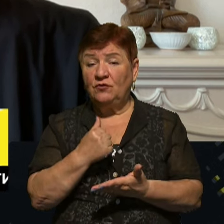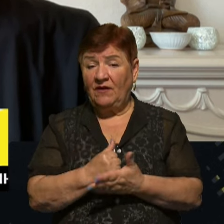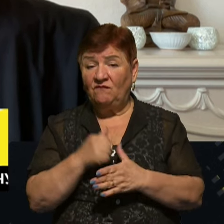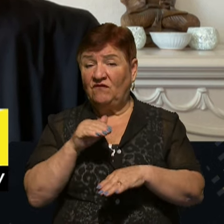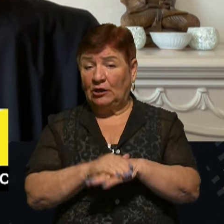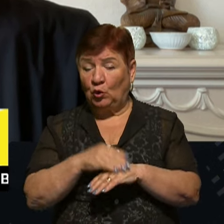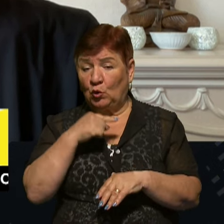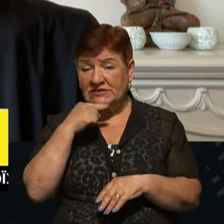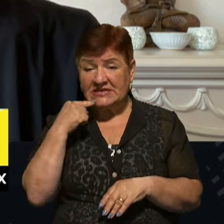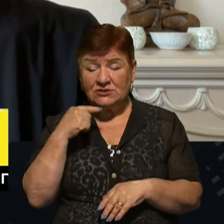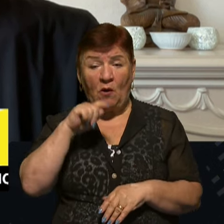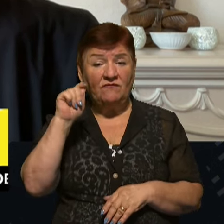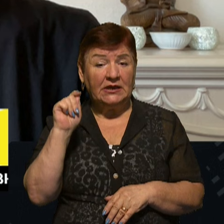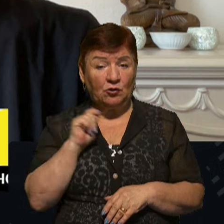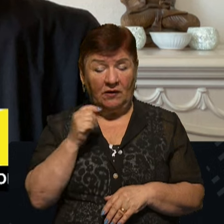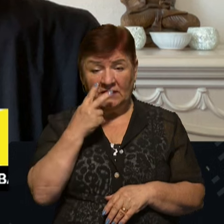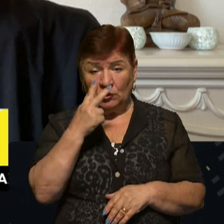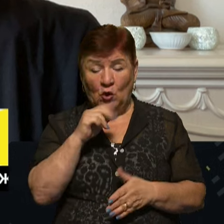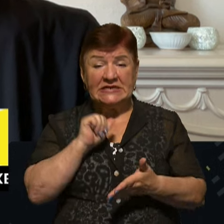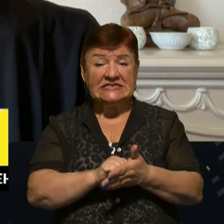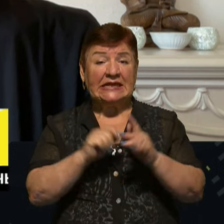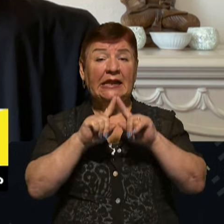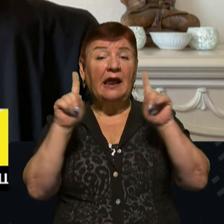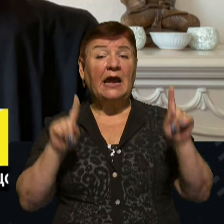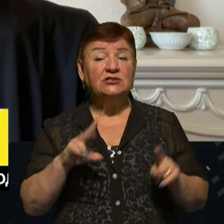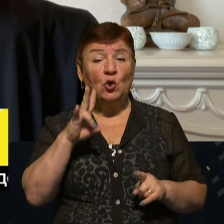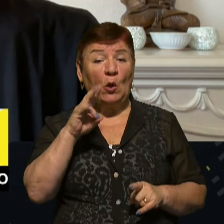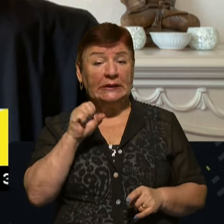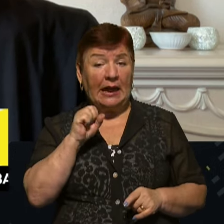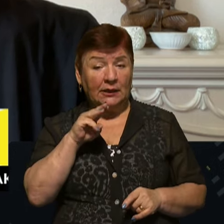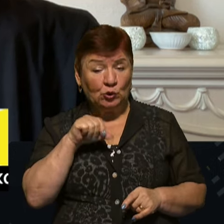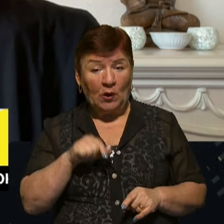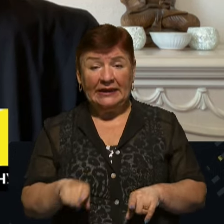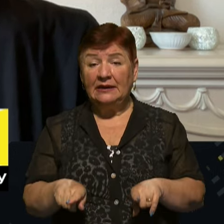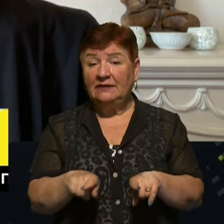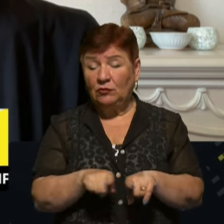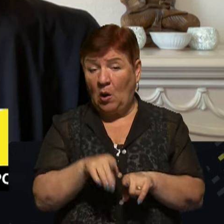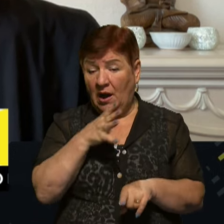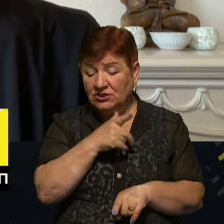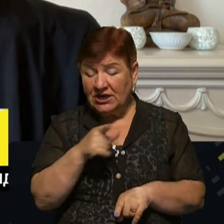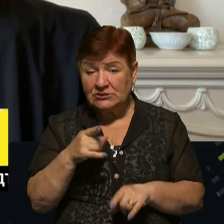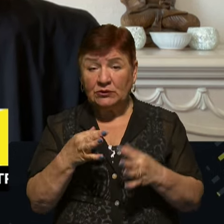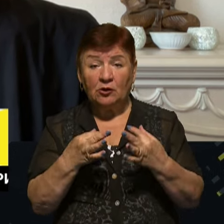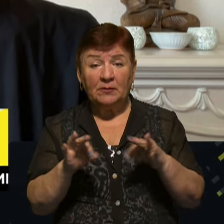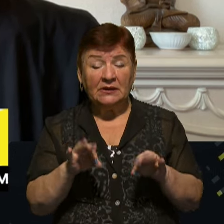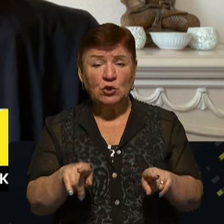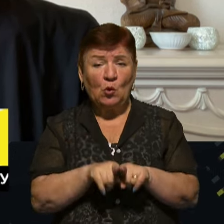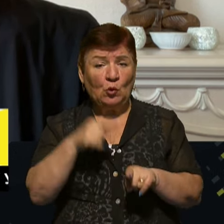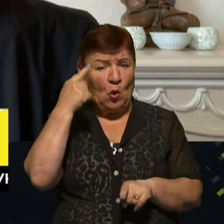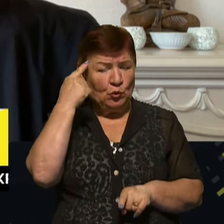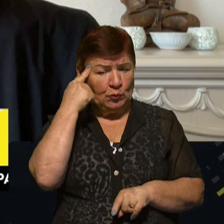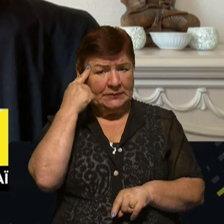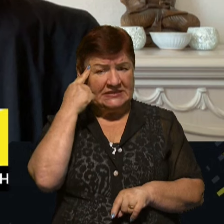російської війни в Україні згідно з Вашингтонською декларацією НАТО. І рівночасно демократичні однодумці та